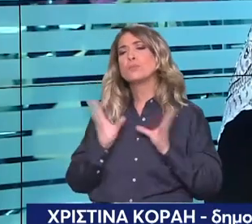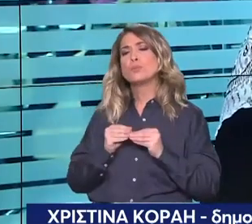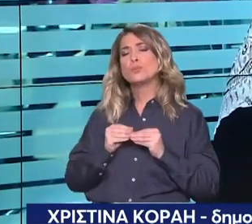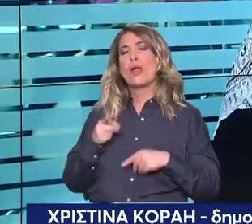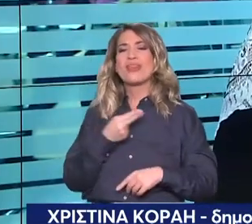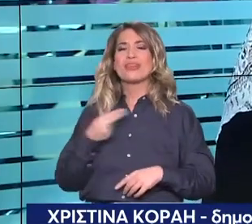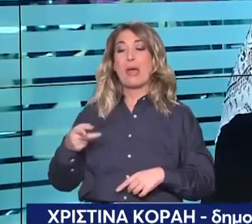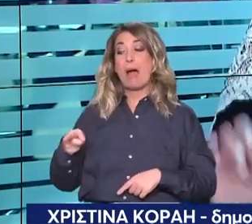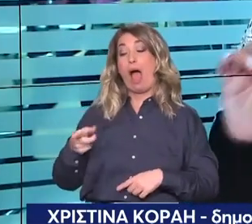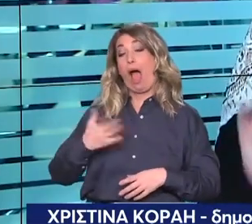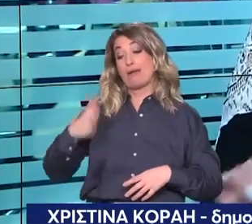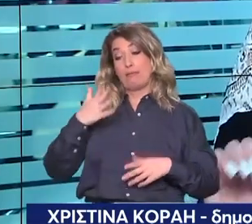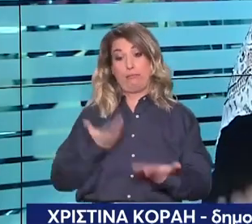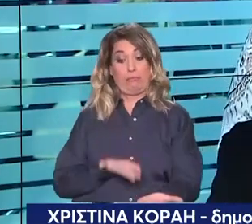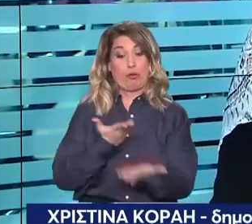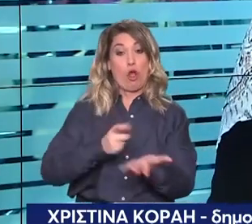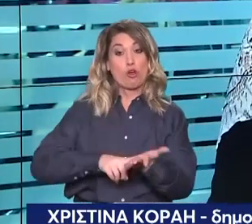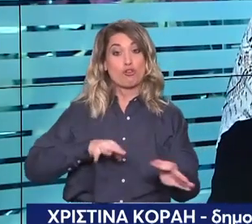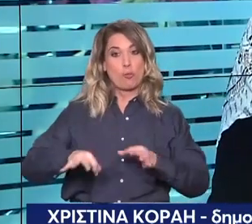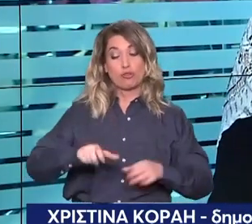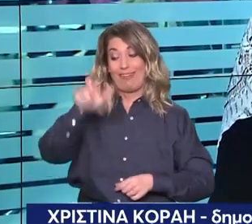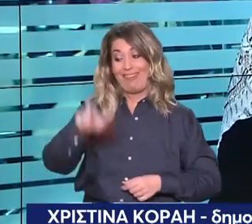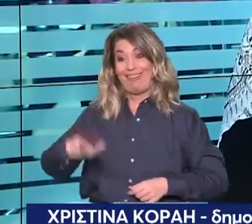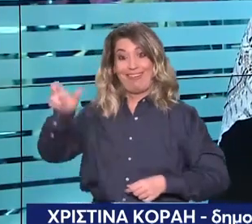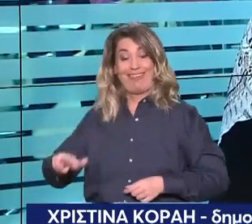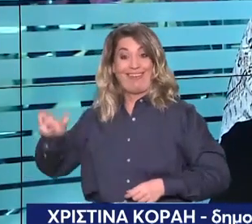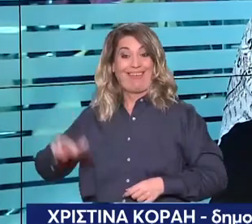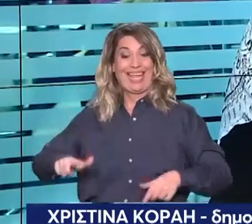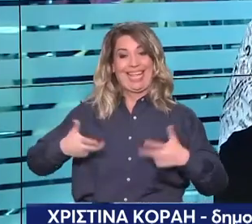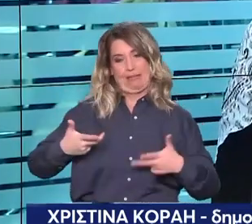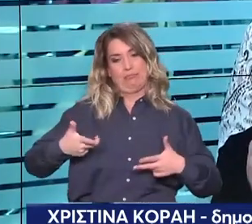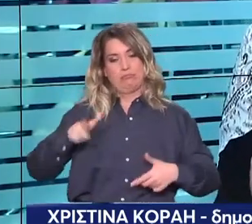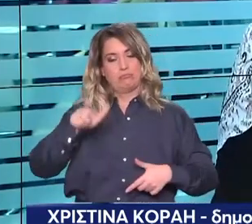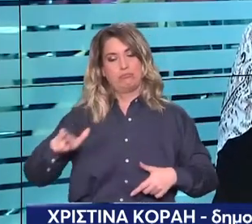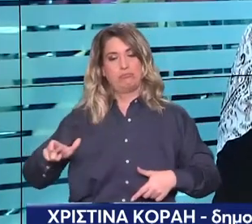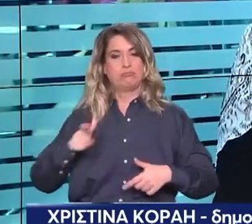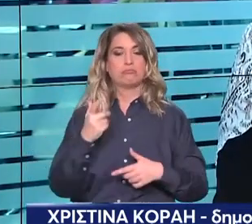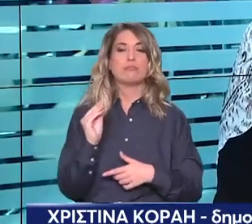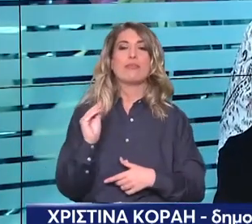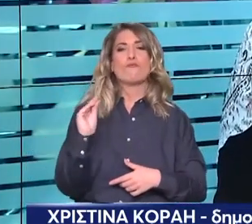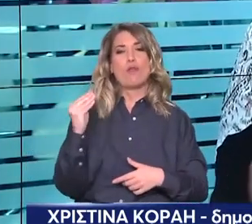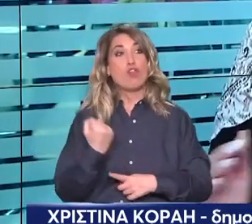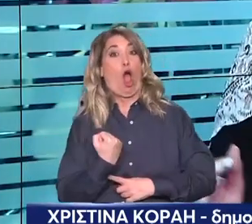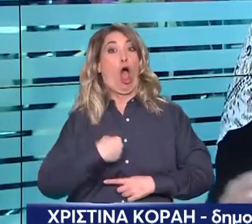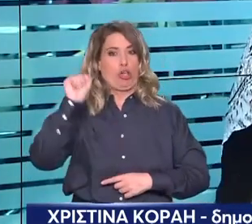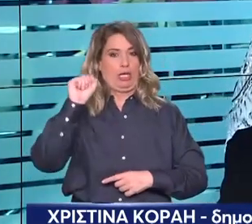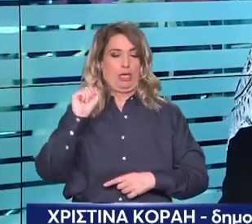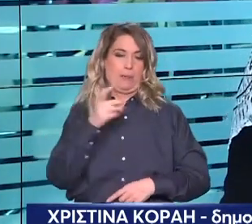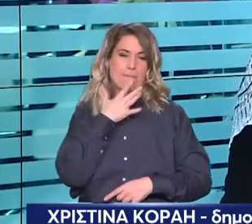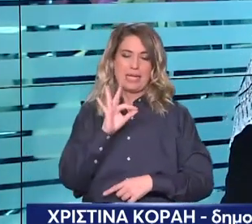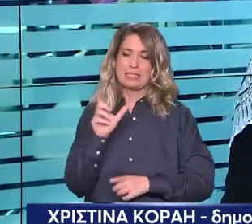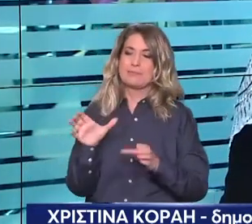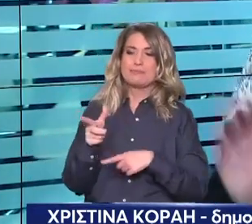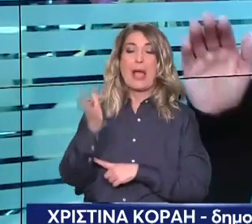Το ενδεχόμενο να δοθεί σε κάποιους κάποια δυνατότητα αποχής η οποία τι σημαίνει αποχή. Όταν